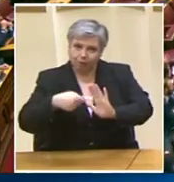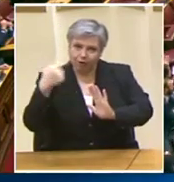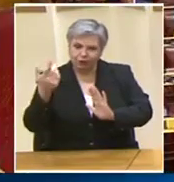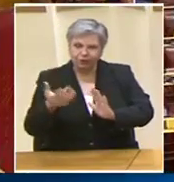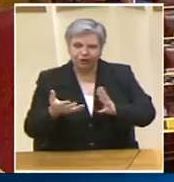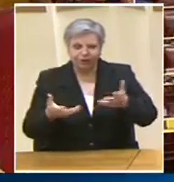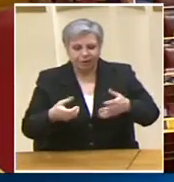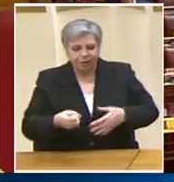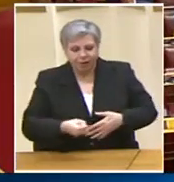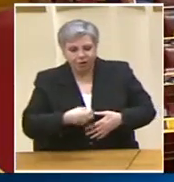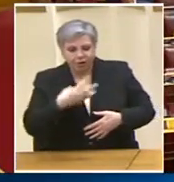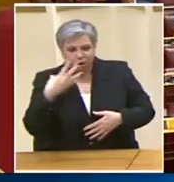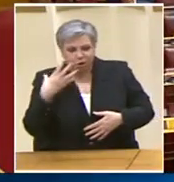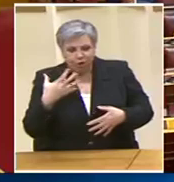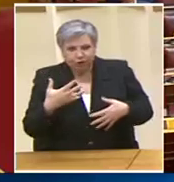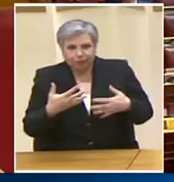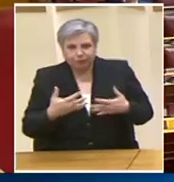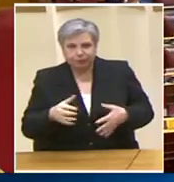ευνομούμενη δημοκρατία